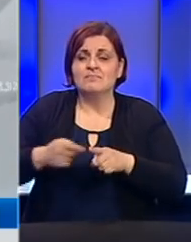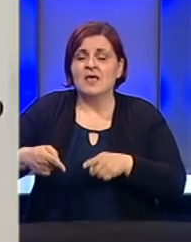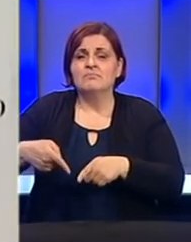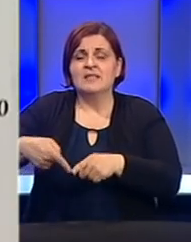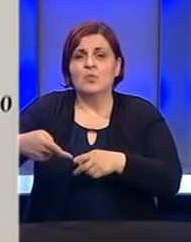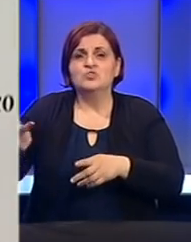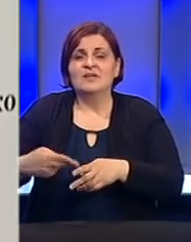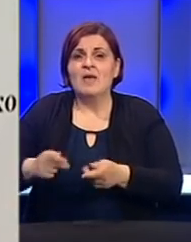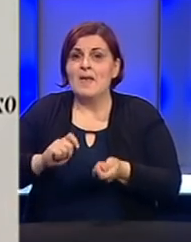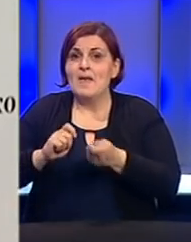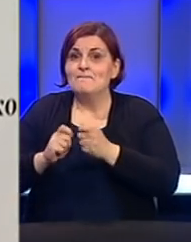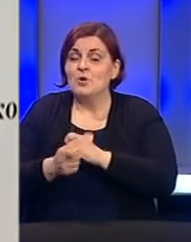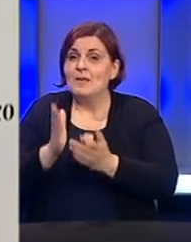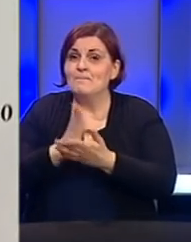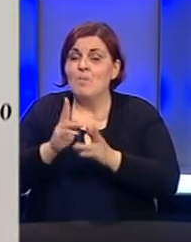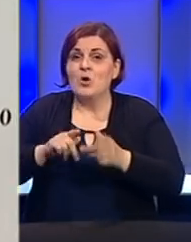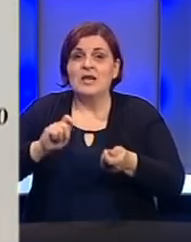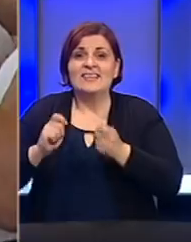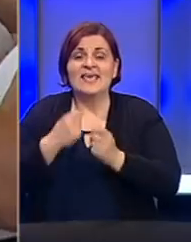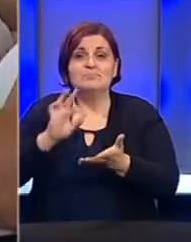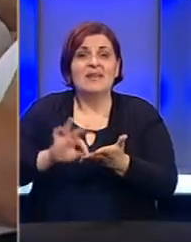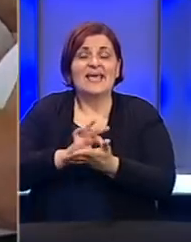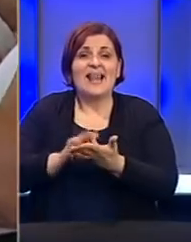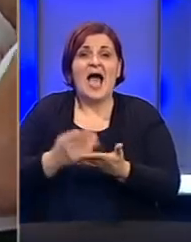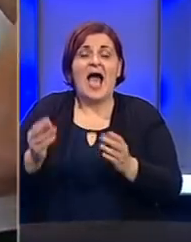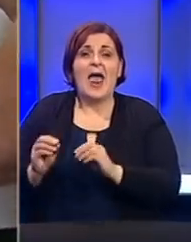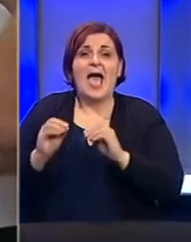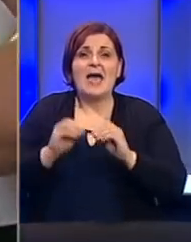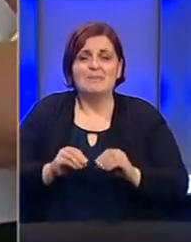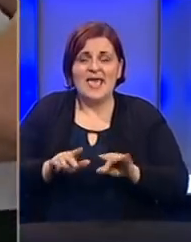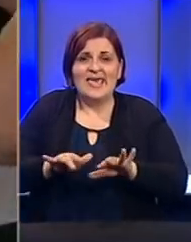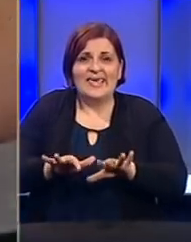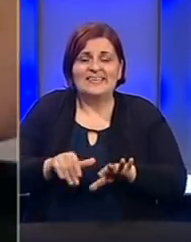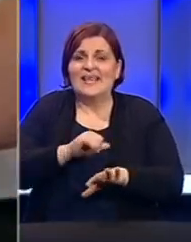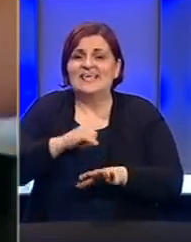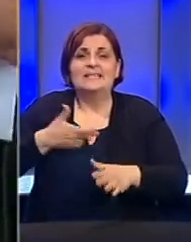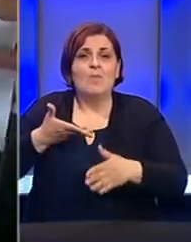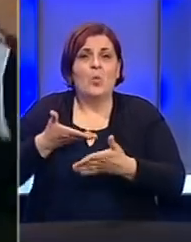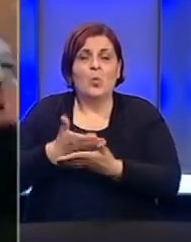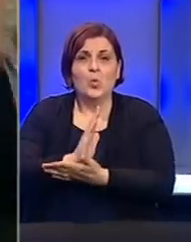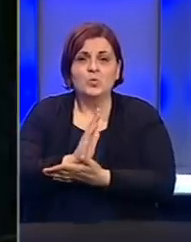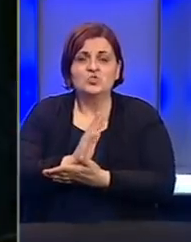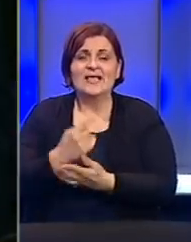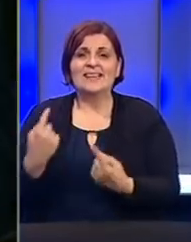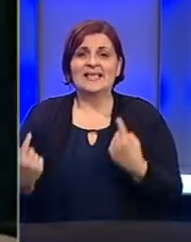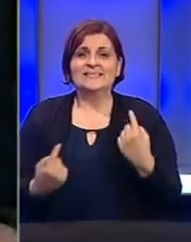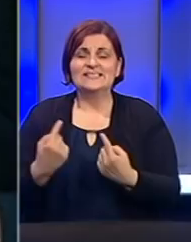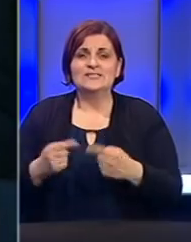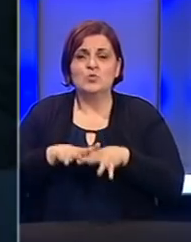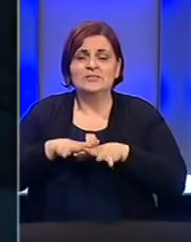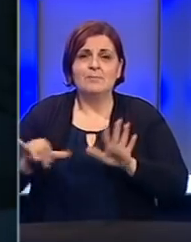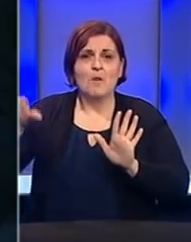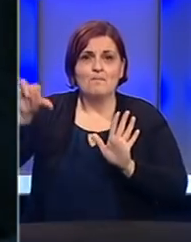rezerve. Promjene bi mogle obuhvatiti izmjene glasanja poput prelaska na elektronsku, ali samo u slučaju da se epidemiološka situacija